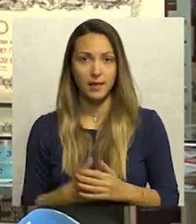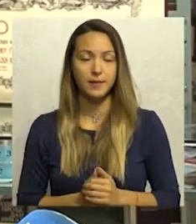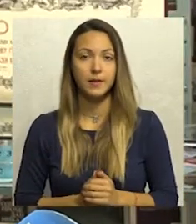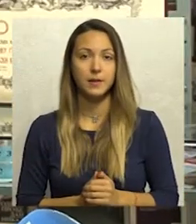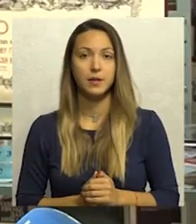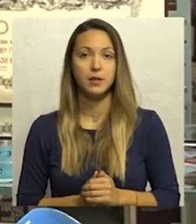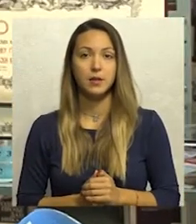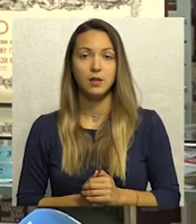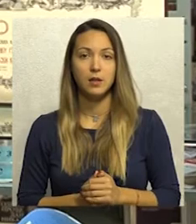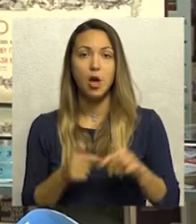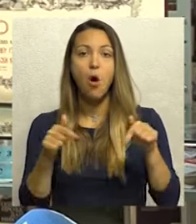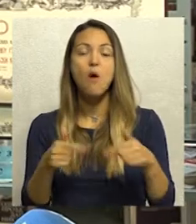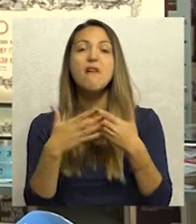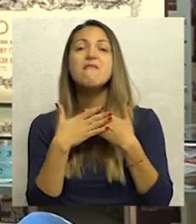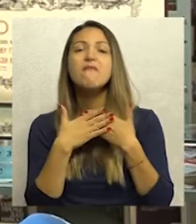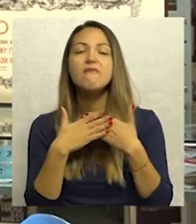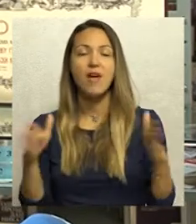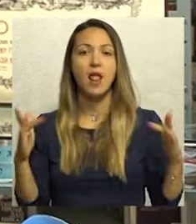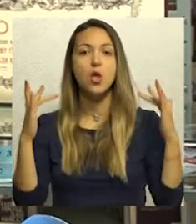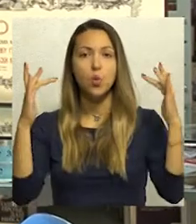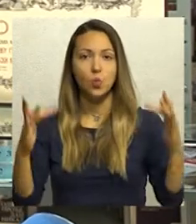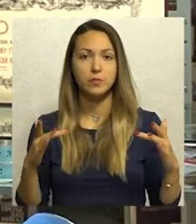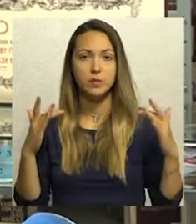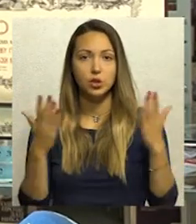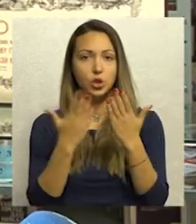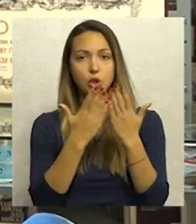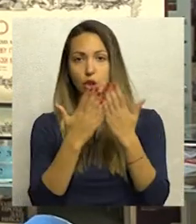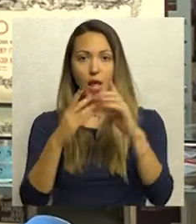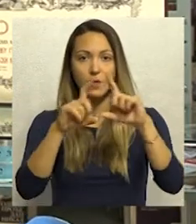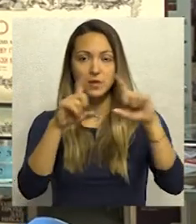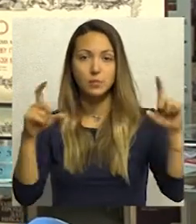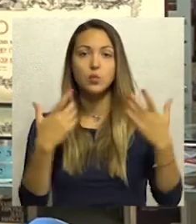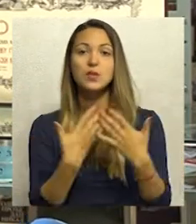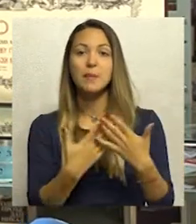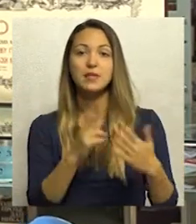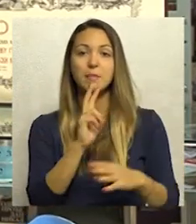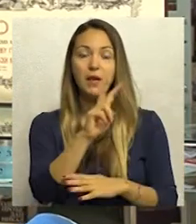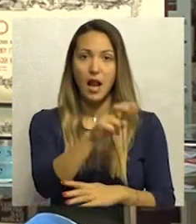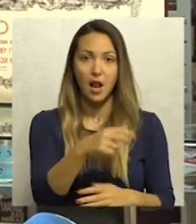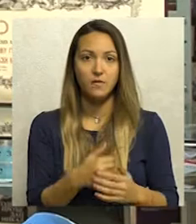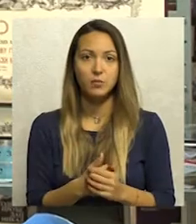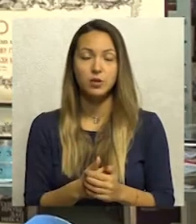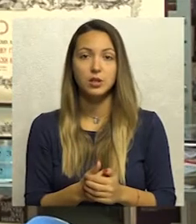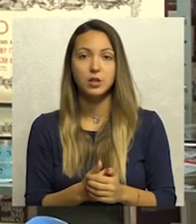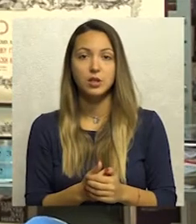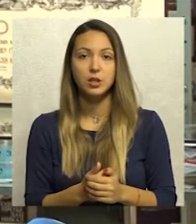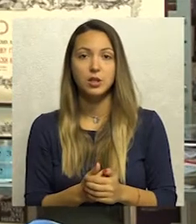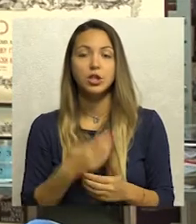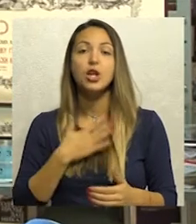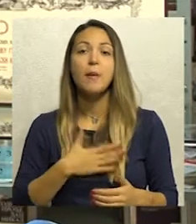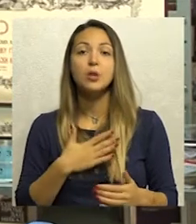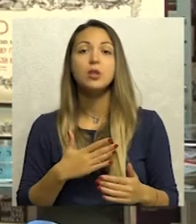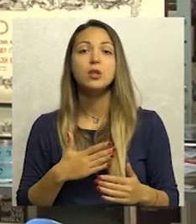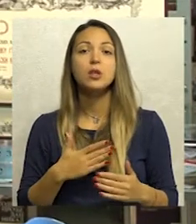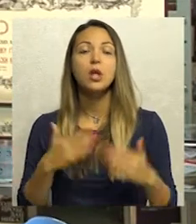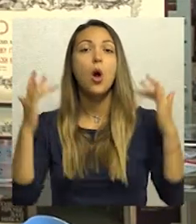veliki jubilej čitaonice u Sremskim Karlovcima želimo u stvari da obeležimo tako